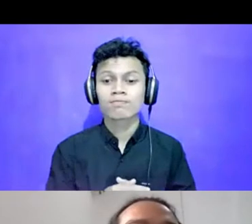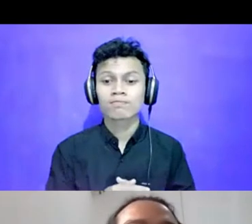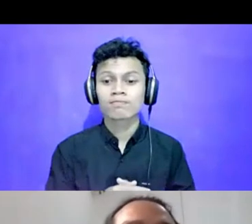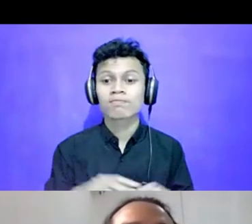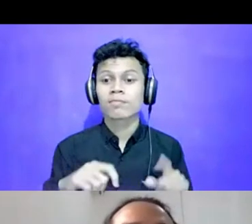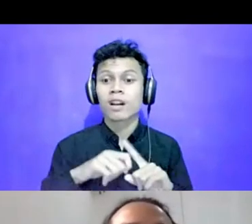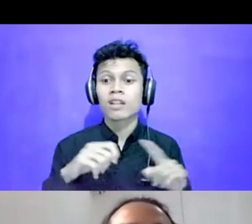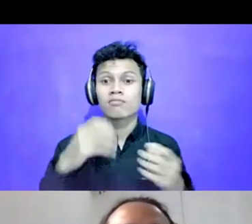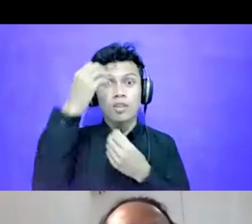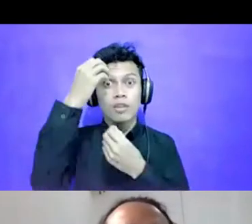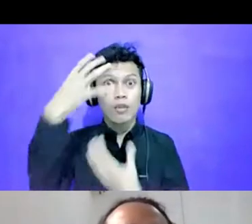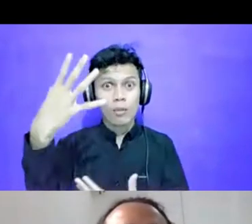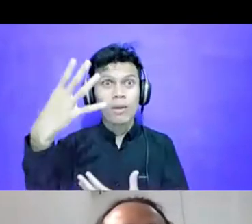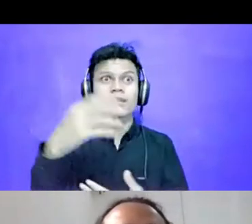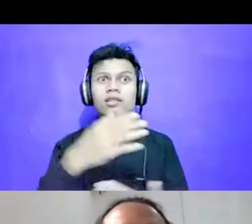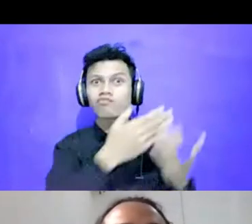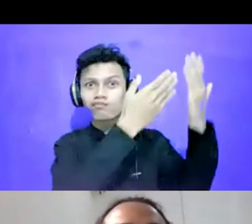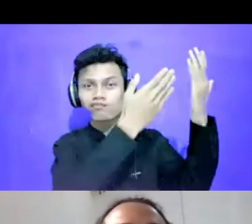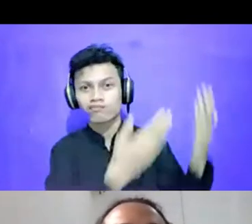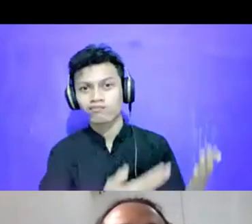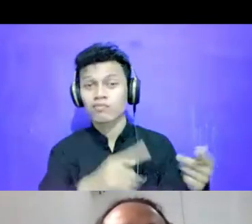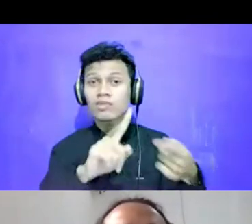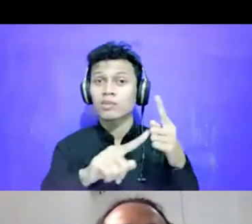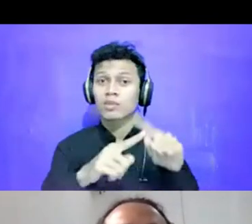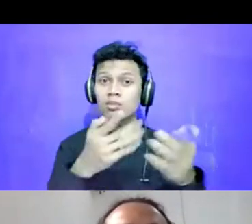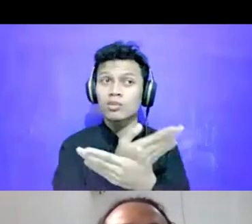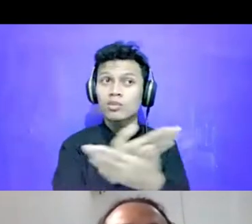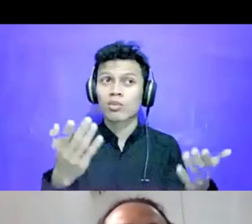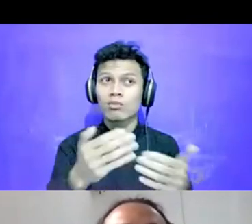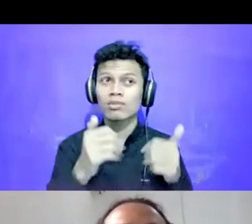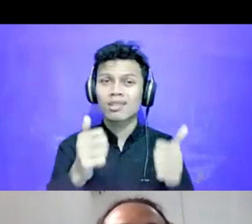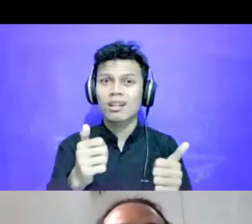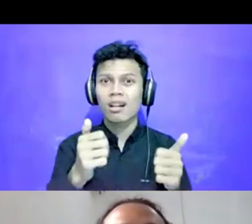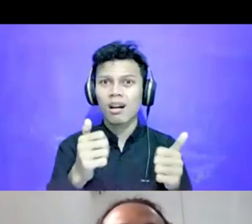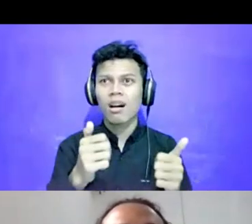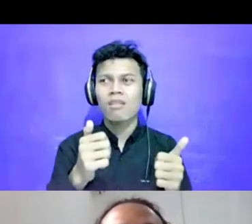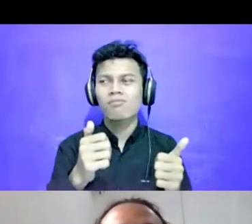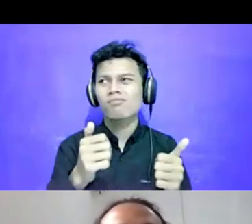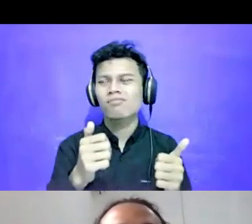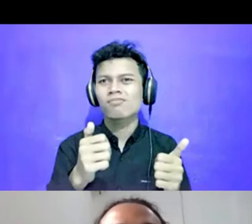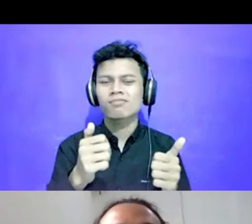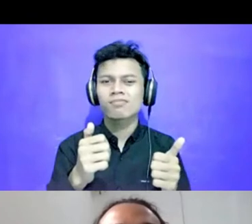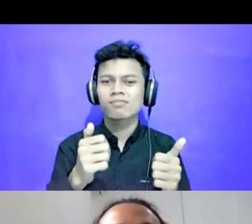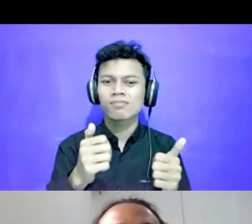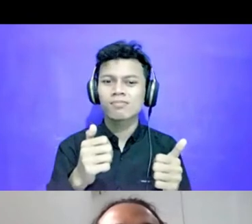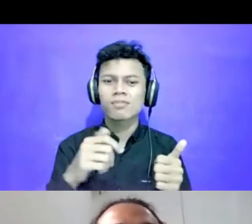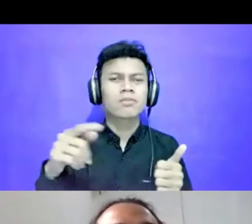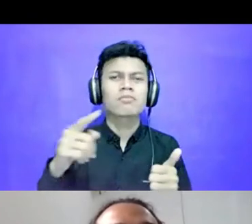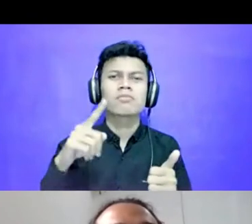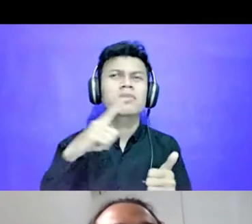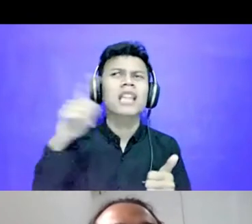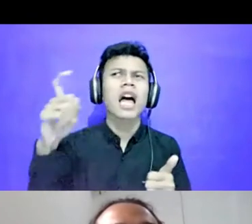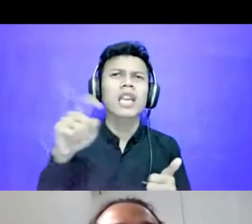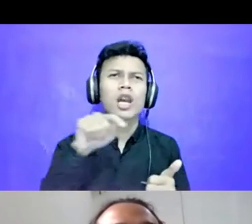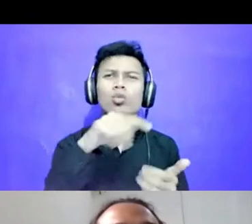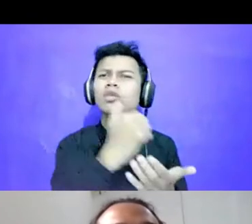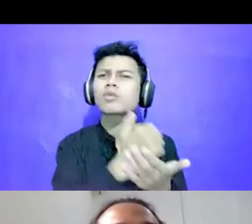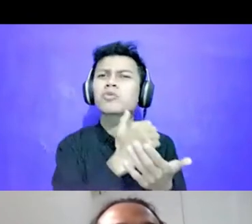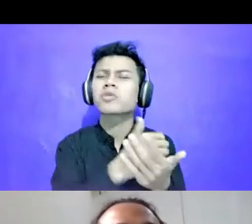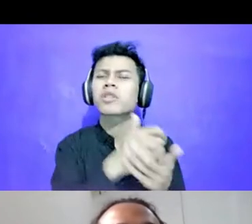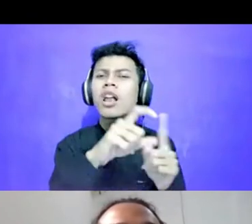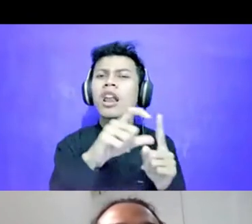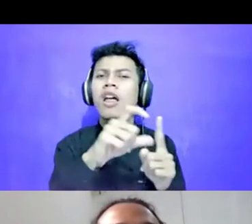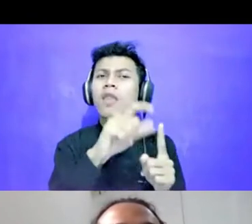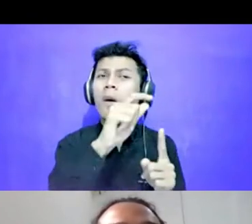informasi data ini teman-teman bisa kemudian mempertanyakan, benar nggak data